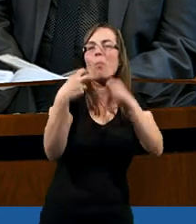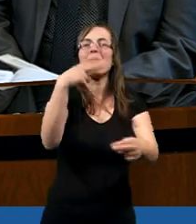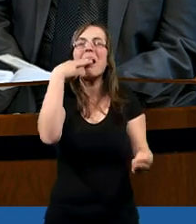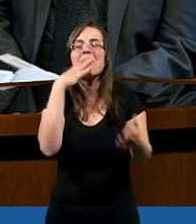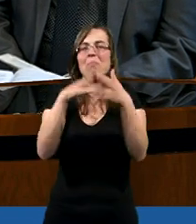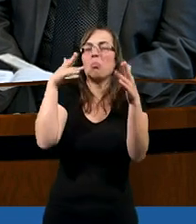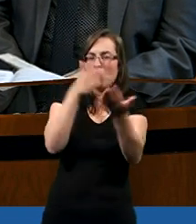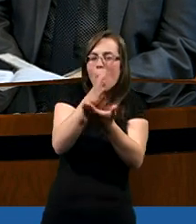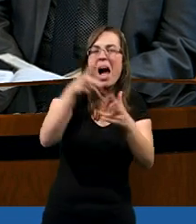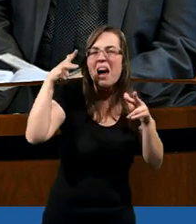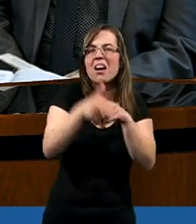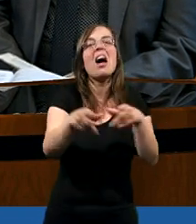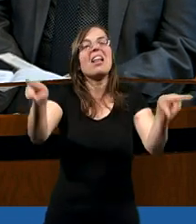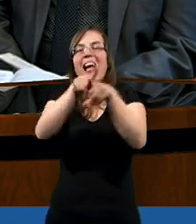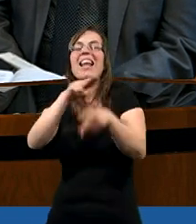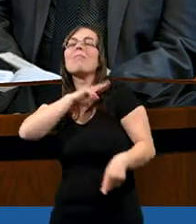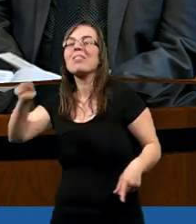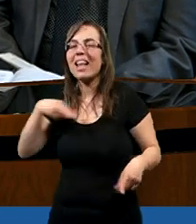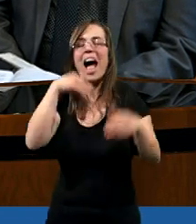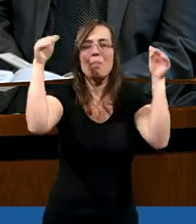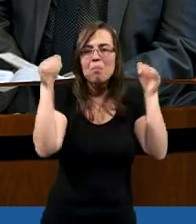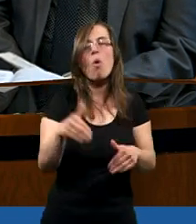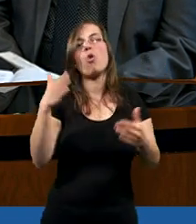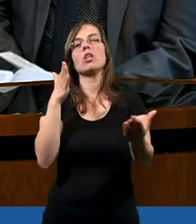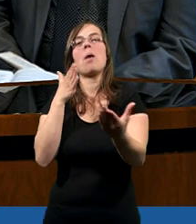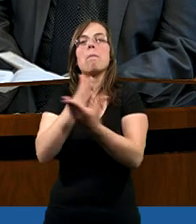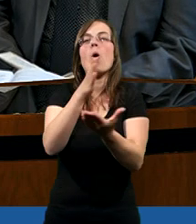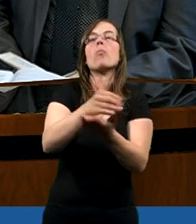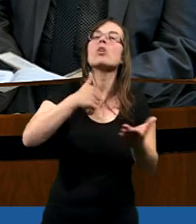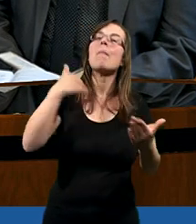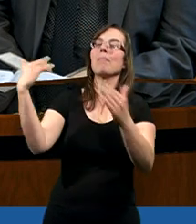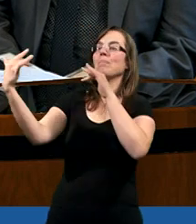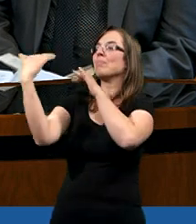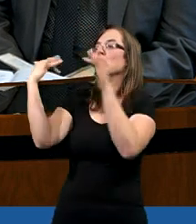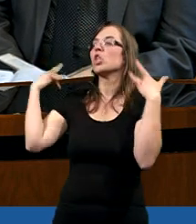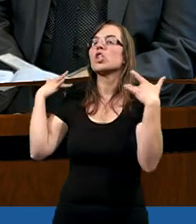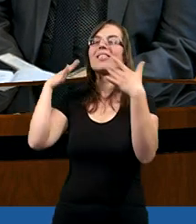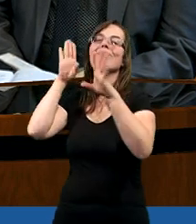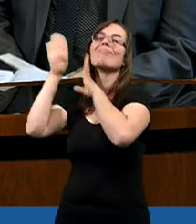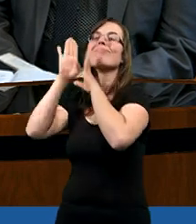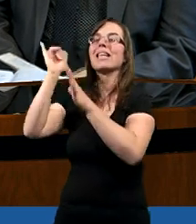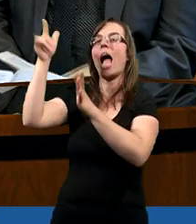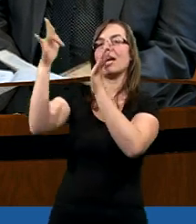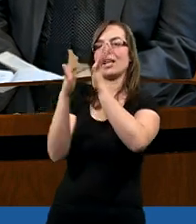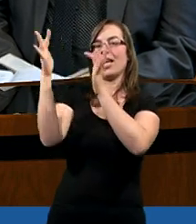problemami, to może pomóc nam, żebyśmy żyli podobnie jak Jezus Chrystus żył.